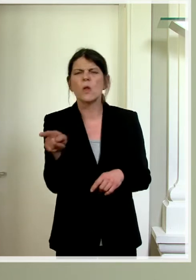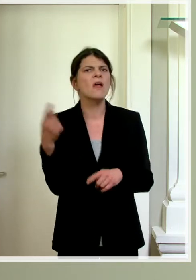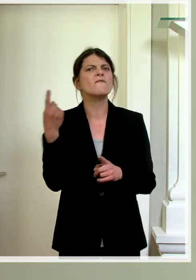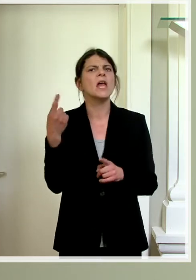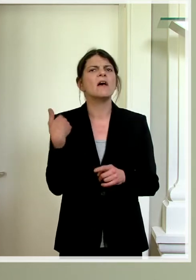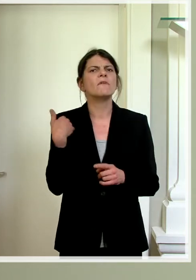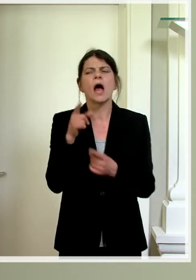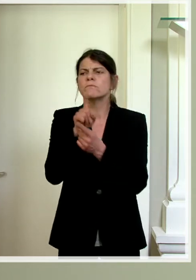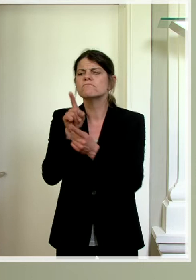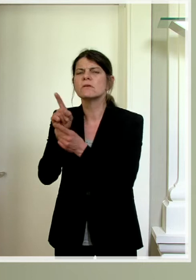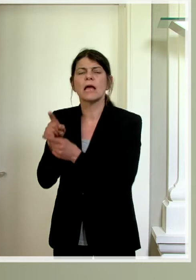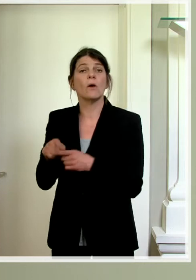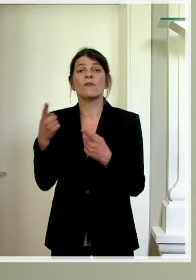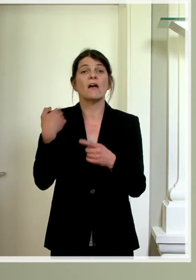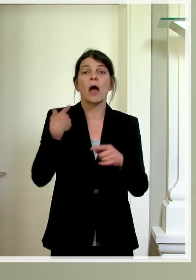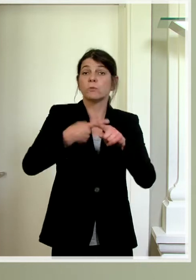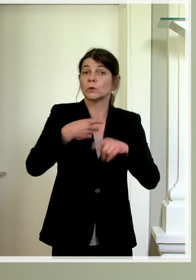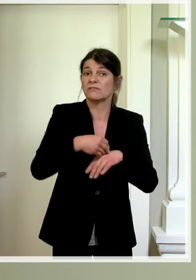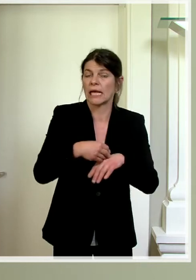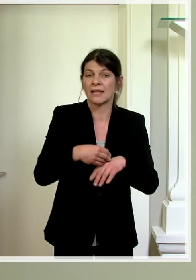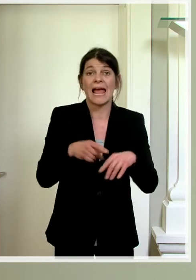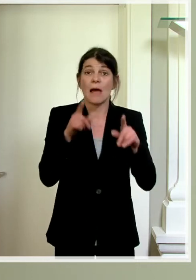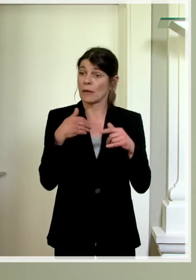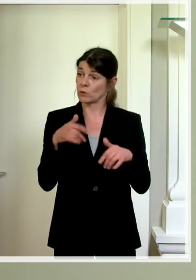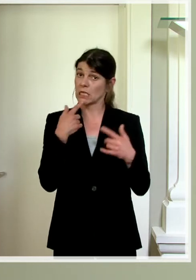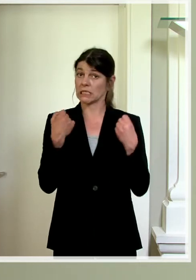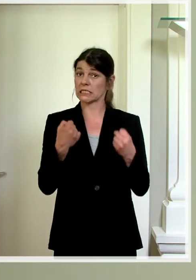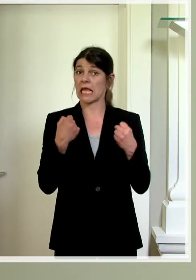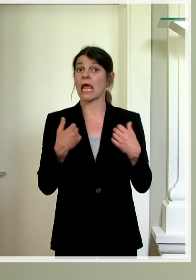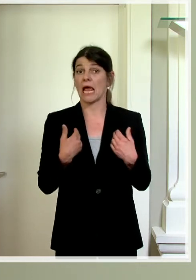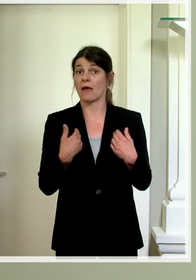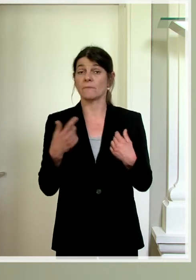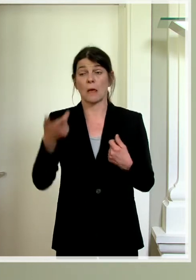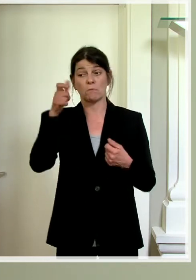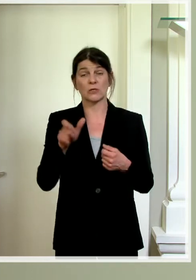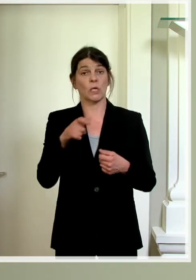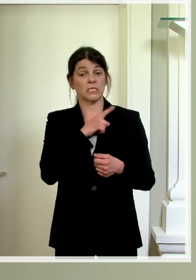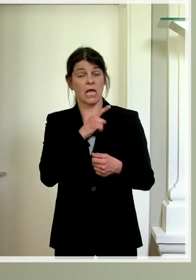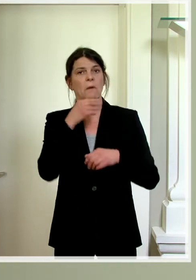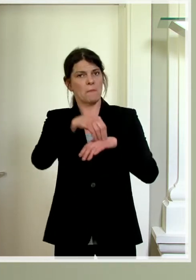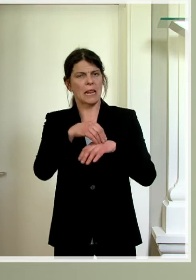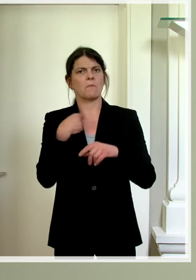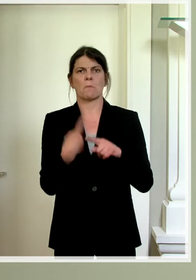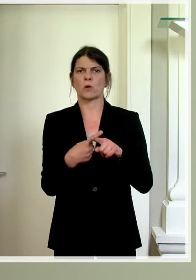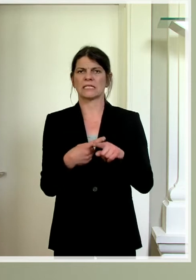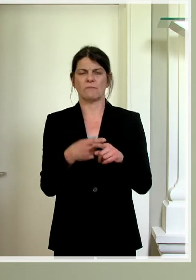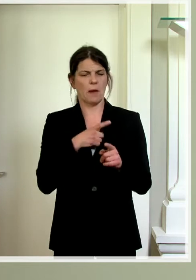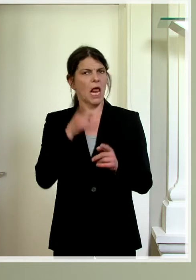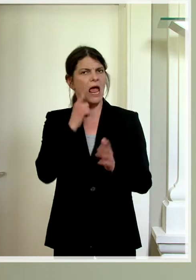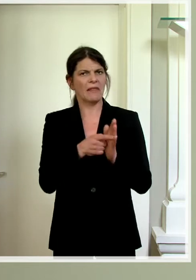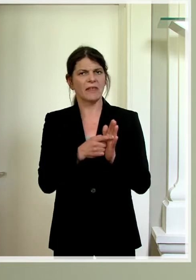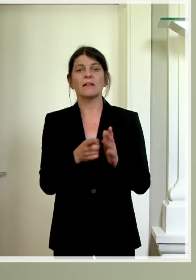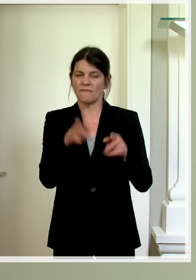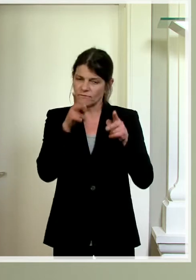sich als positiv gemeldet hat, aber man muss sicherstellen, dass diejenigen Personen, die sich als positiv melden, bei einem eigenen Handy, es auch